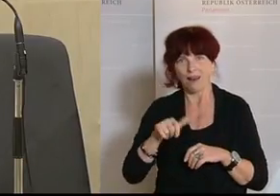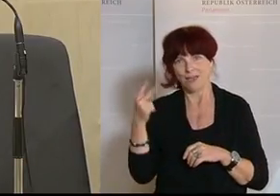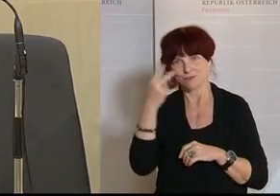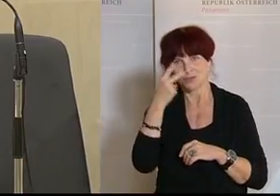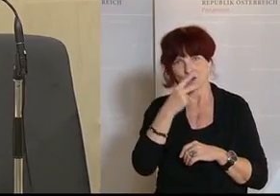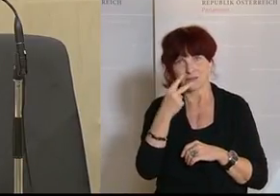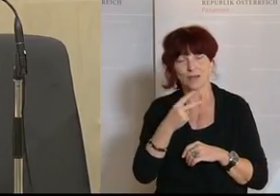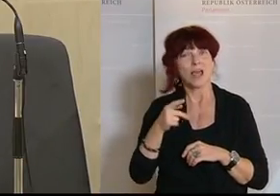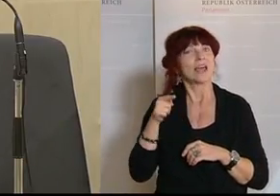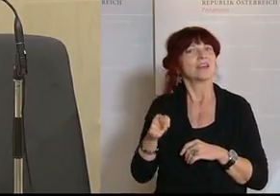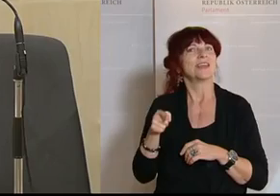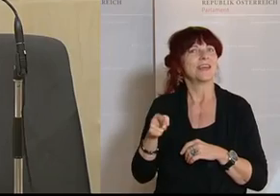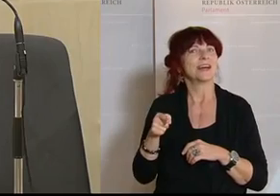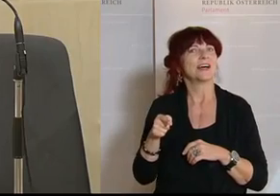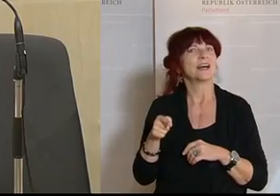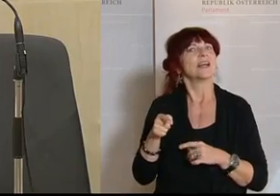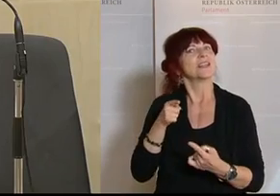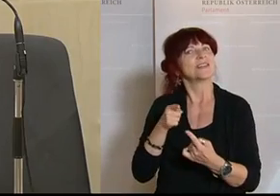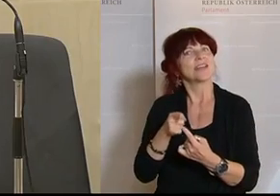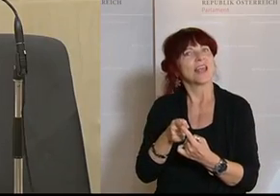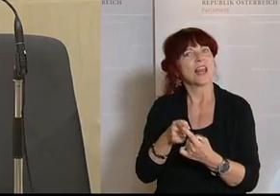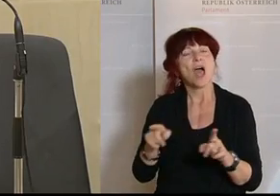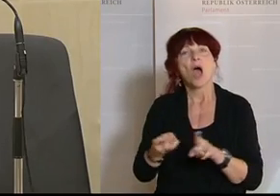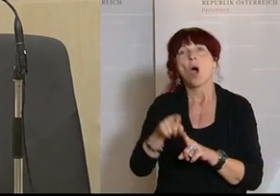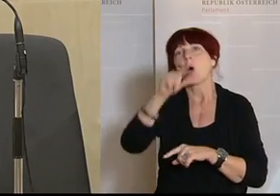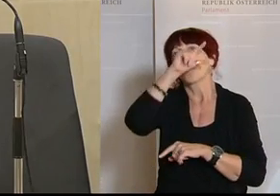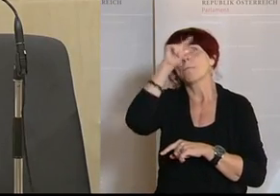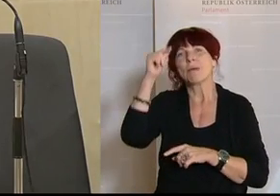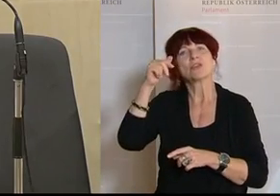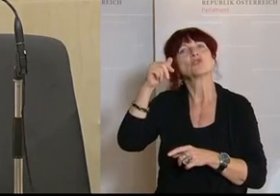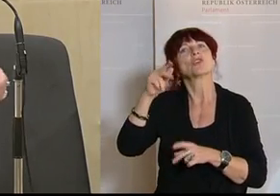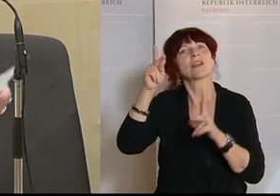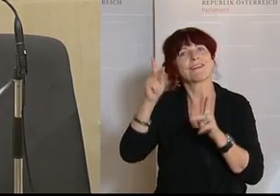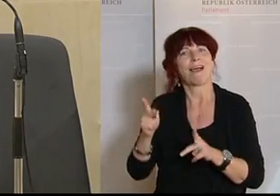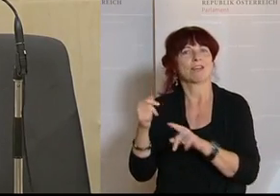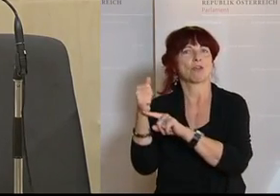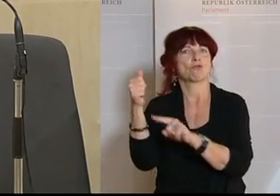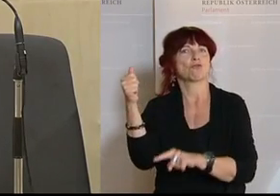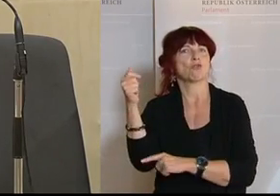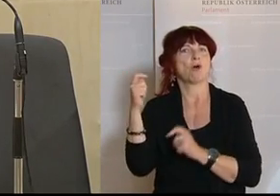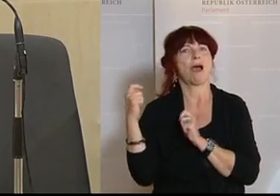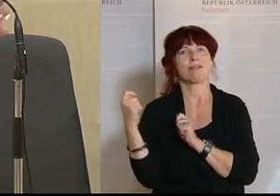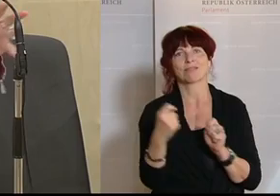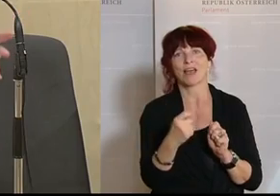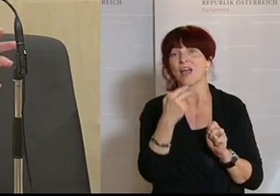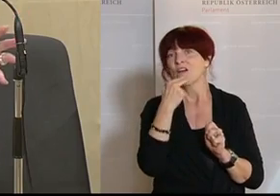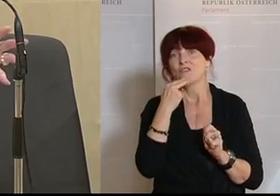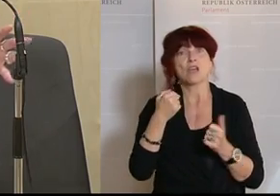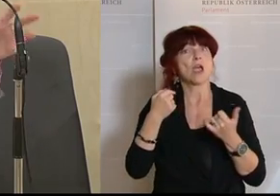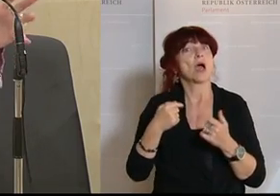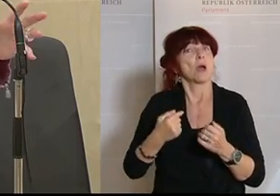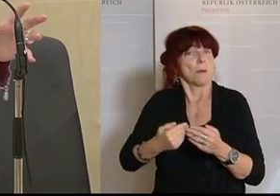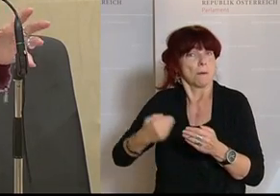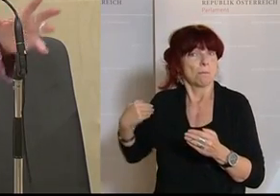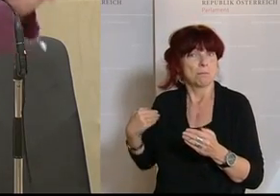dass jetzt endlich auch Menschen in diesen Fonds hineinkommen, die bisher rausgefallen sind,